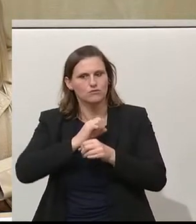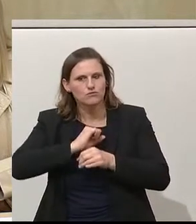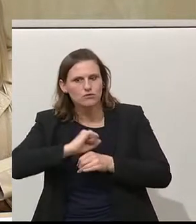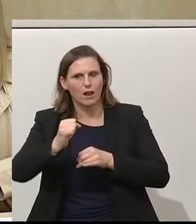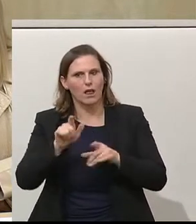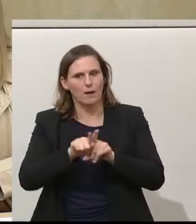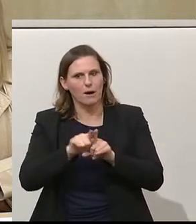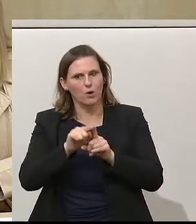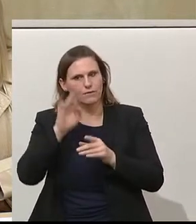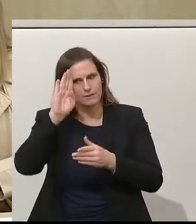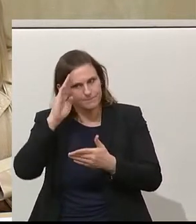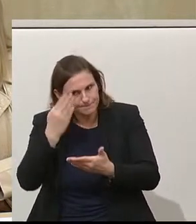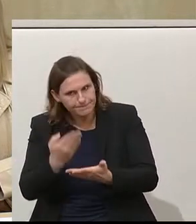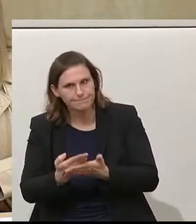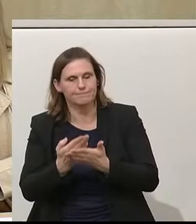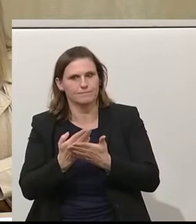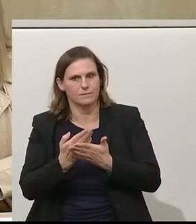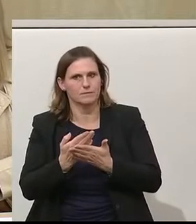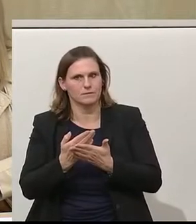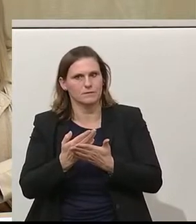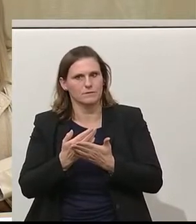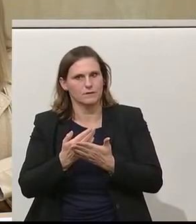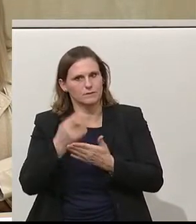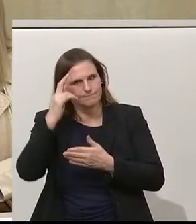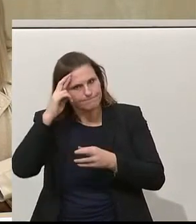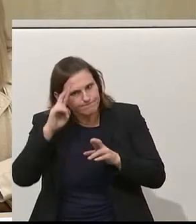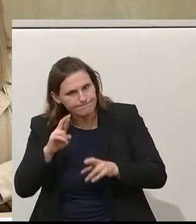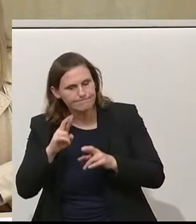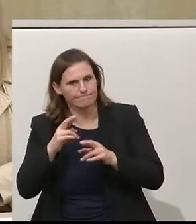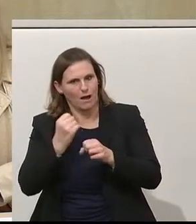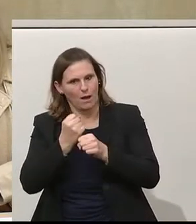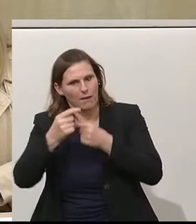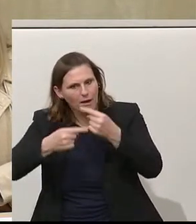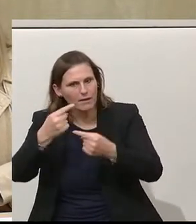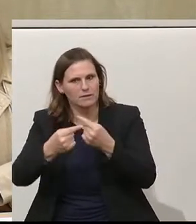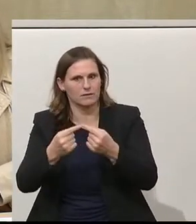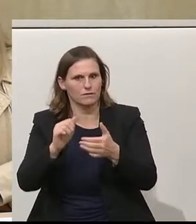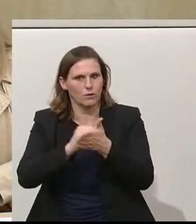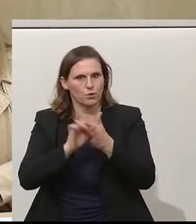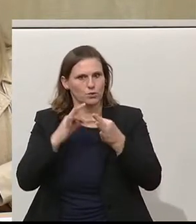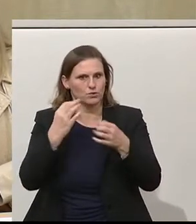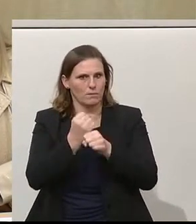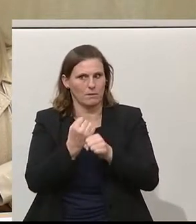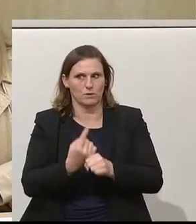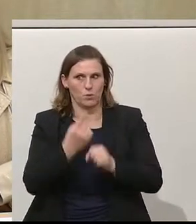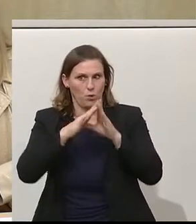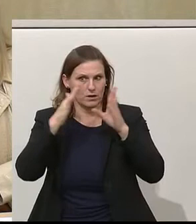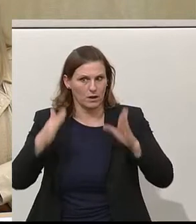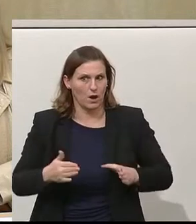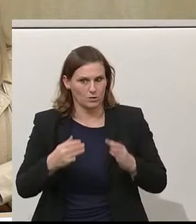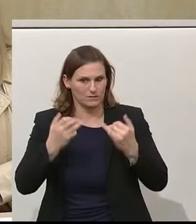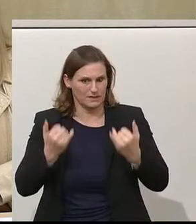demütig und mit viel Verantwortungsbewusstsein an diese Arbeit gehen. Ich freue mich auf eine gute Zusammenarbeit mit dem Hohen Haus in dieser